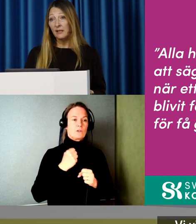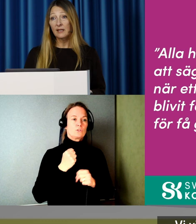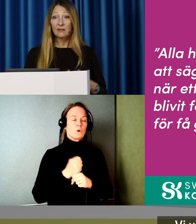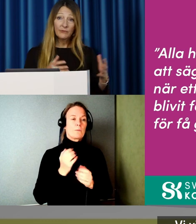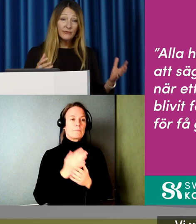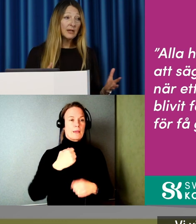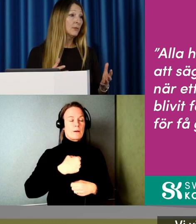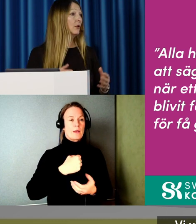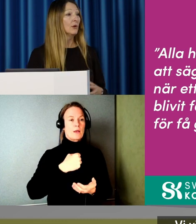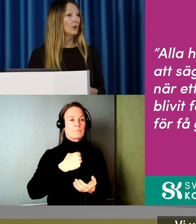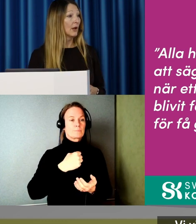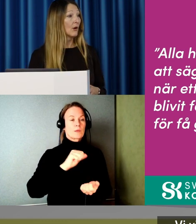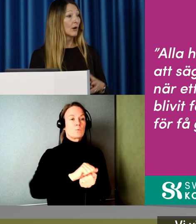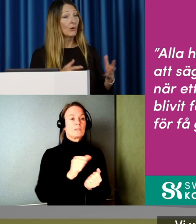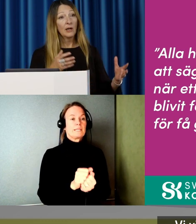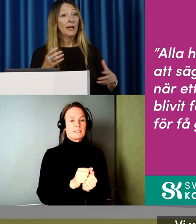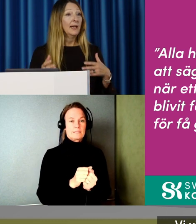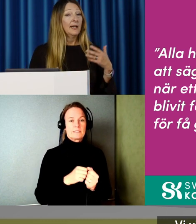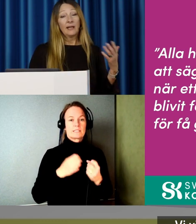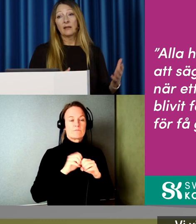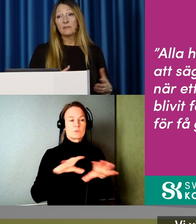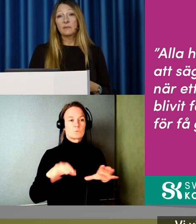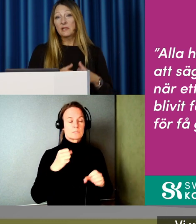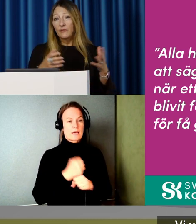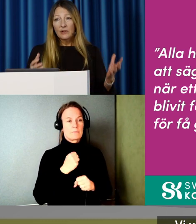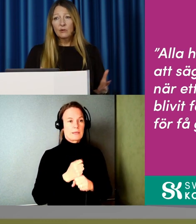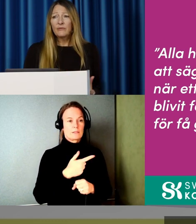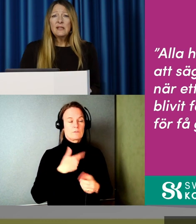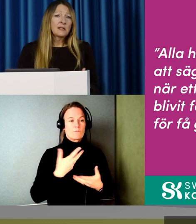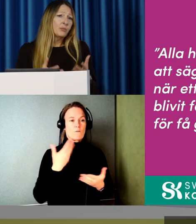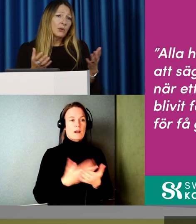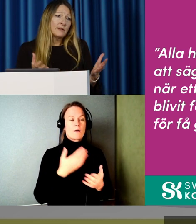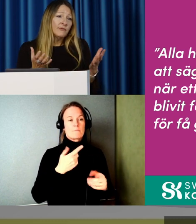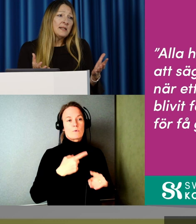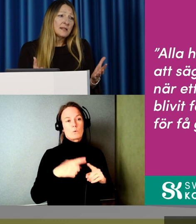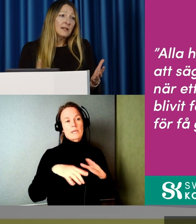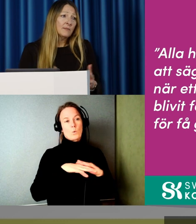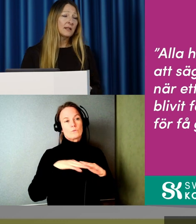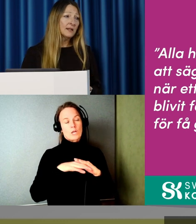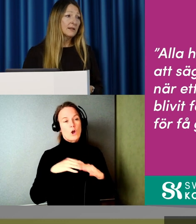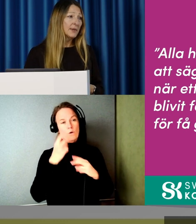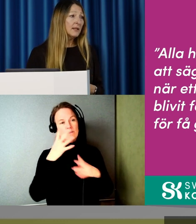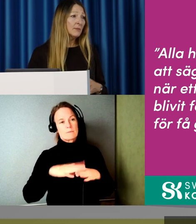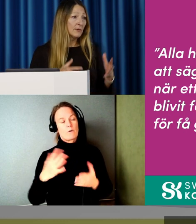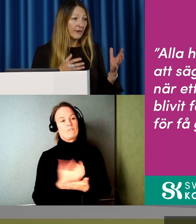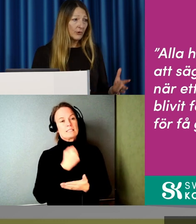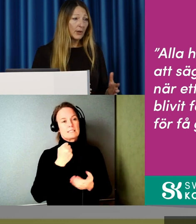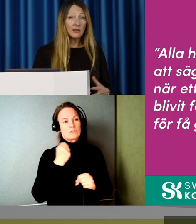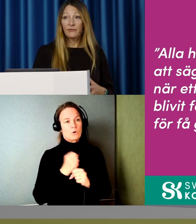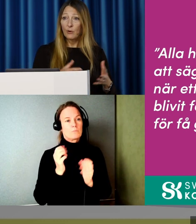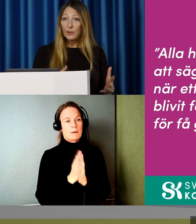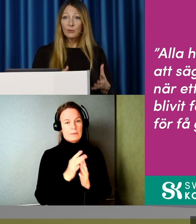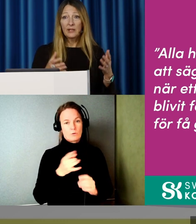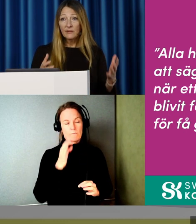skapa förändring. Att vi får fram nya underlag och siffror. Och visa på liksom vinsterna med att arbeta med de här